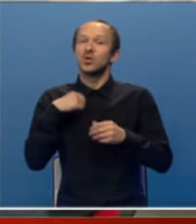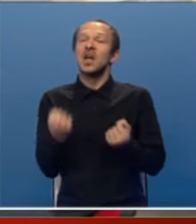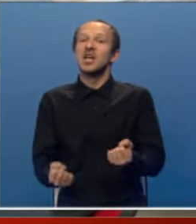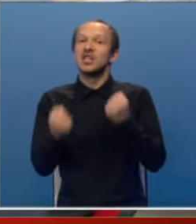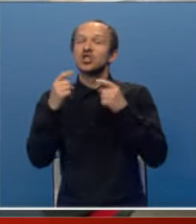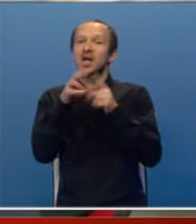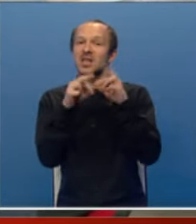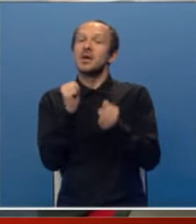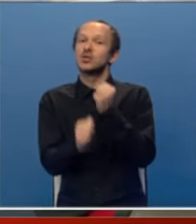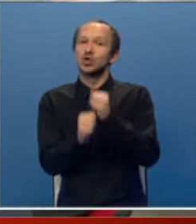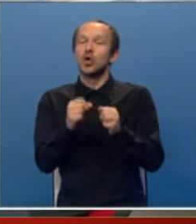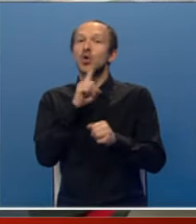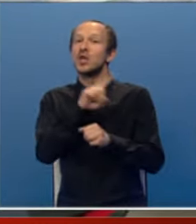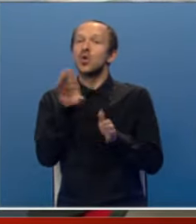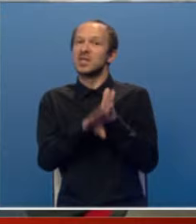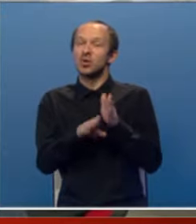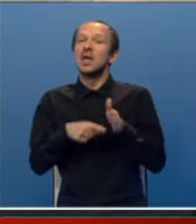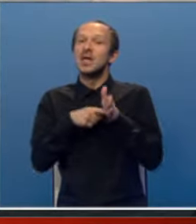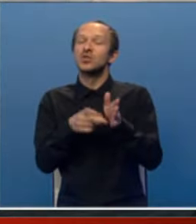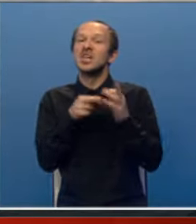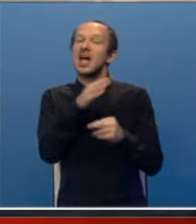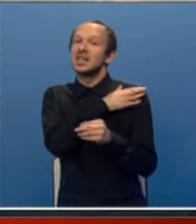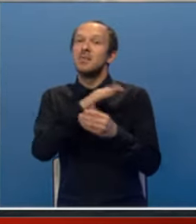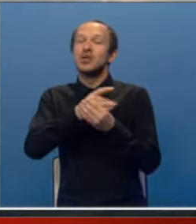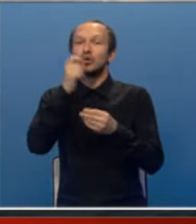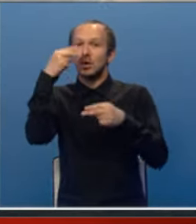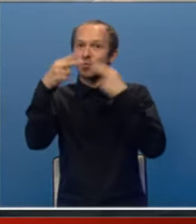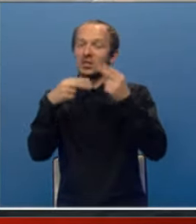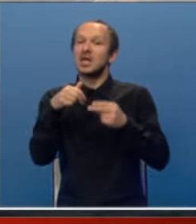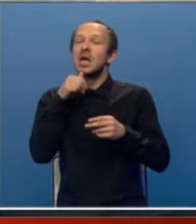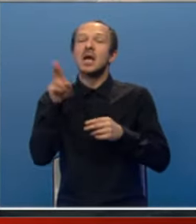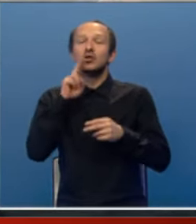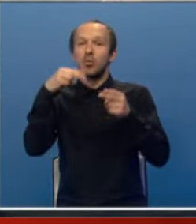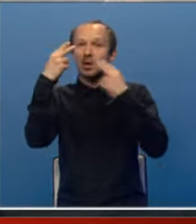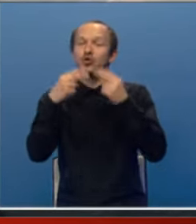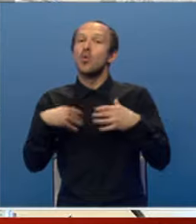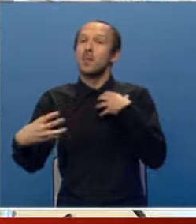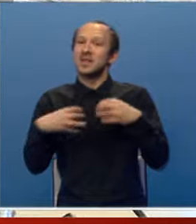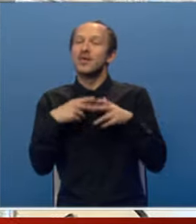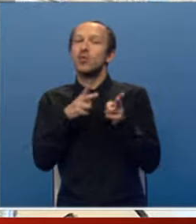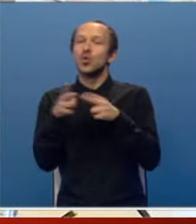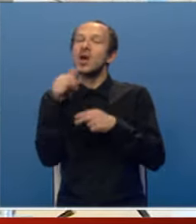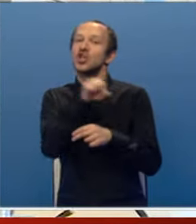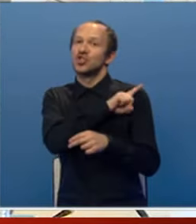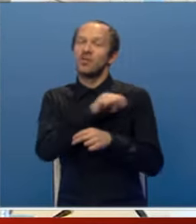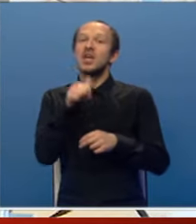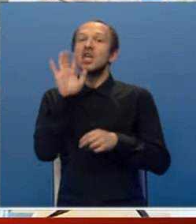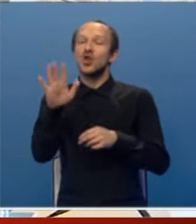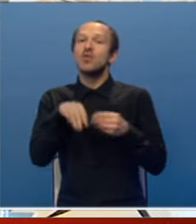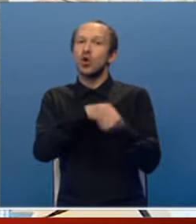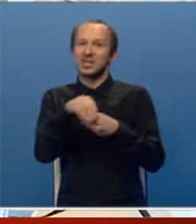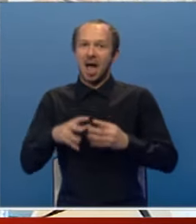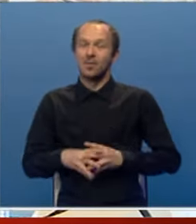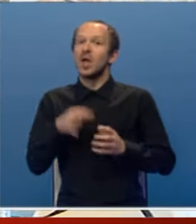teška tema zločina kojeg niko ne spori iznosi na teren međunarodne politike i klasičnom političkom predstavom ruga i žrtvama i njihovim